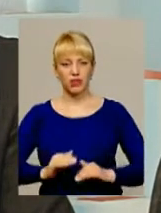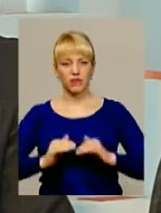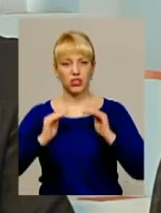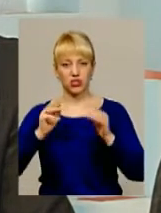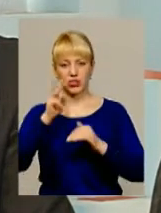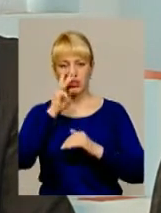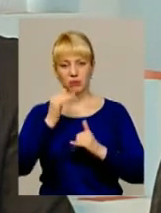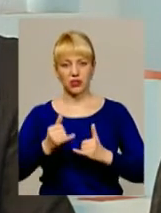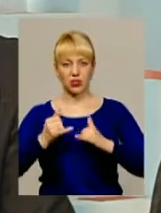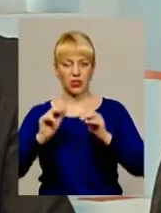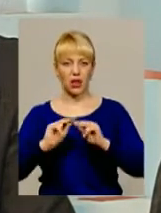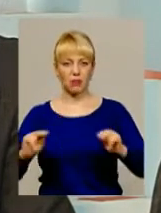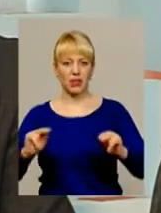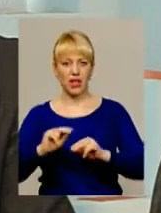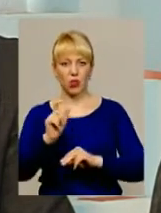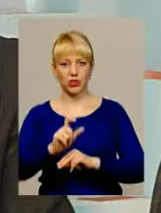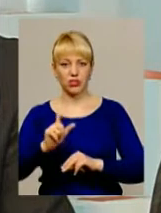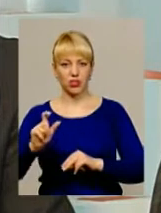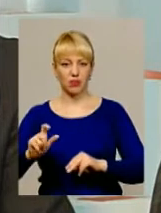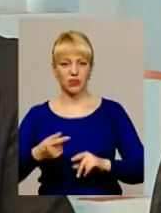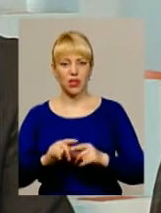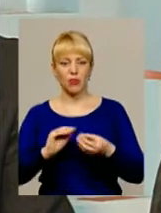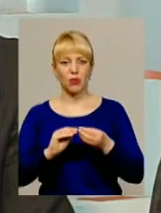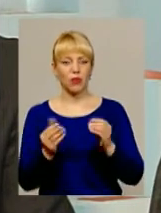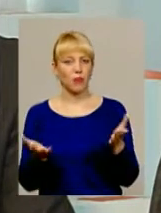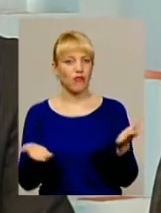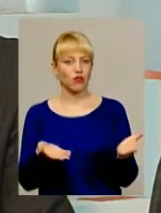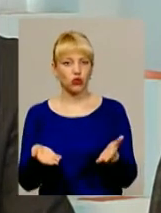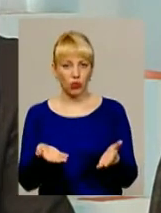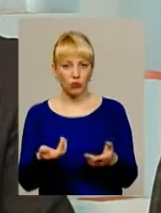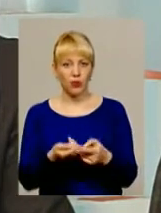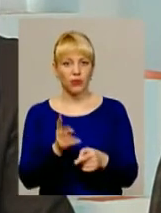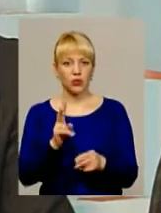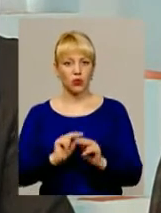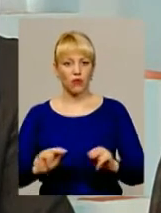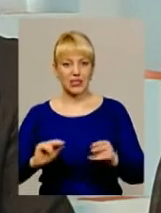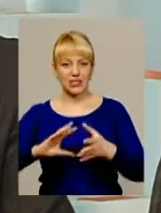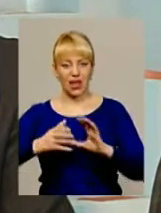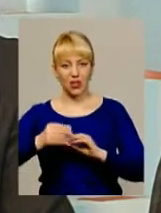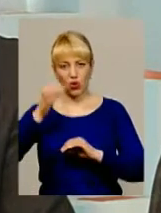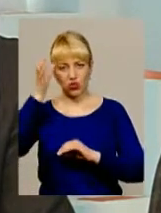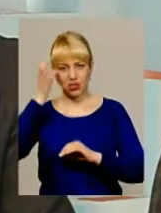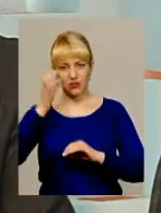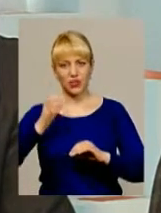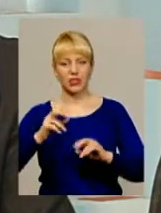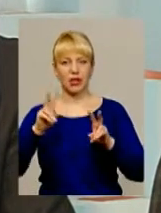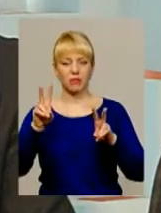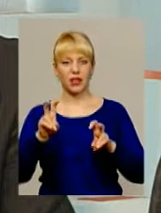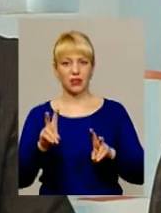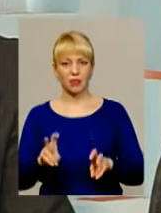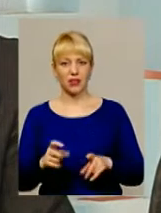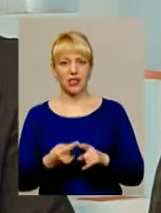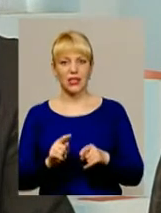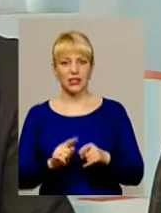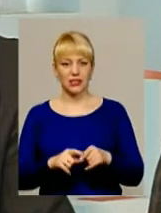плати для педагогічних працівників. Знову ж таки, проблема в чому? Ті, хто викладають загальноосвітні предмети, педагогічні